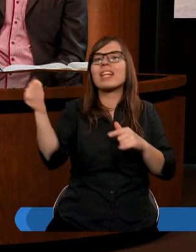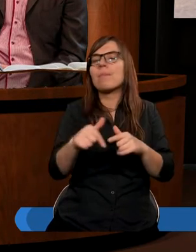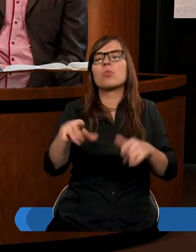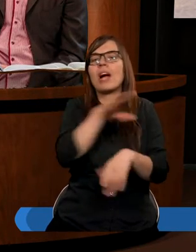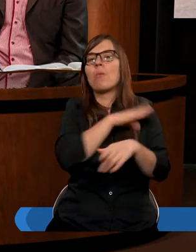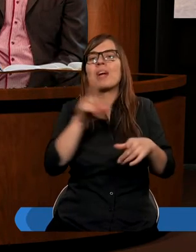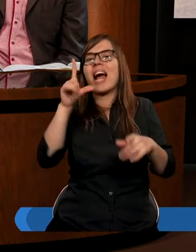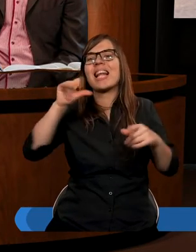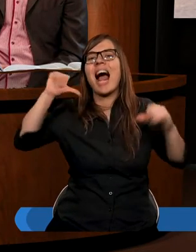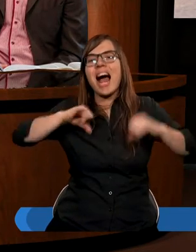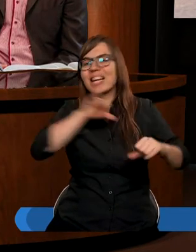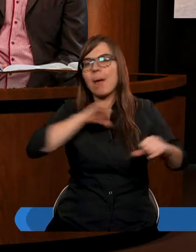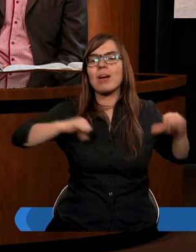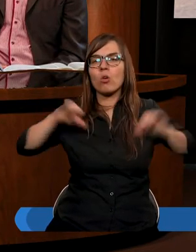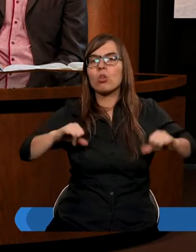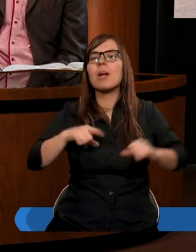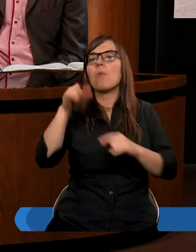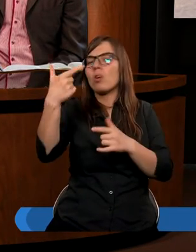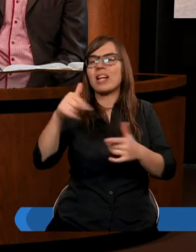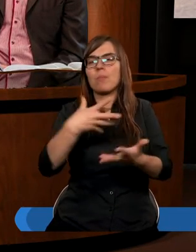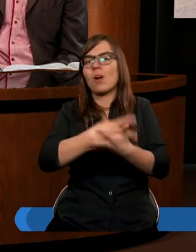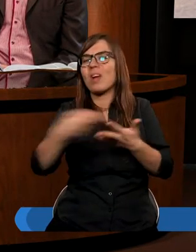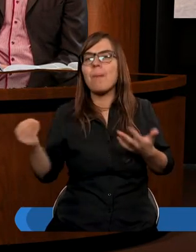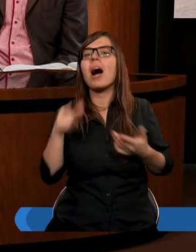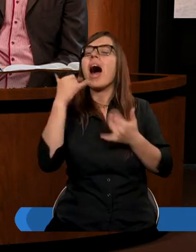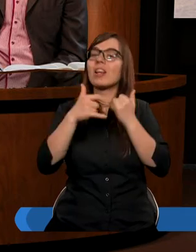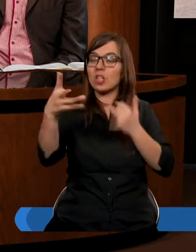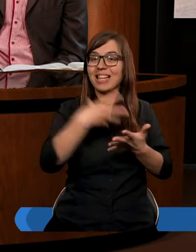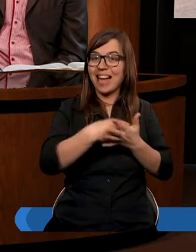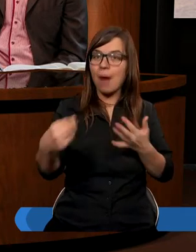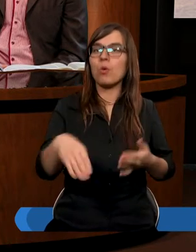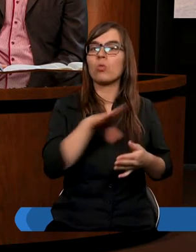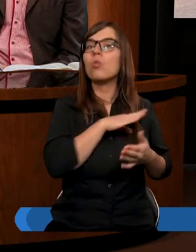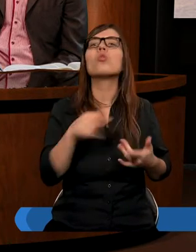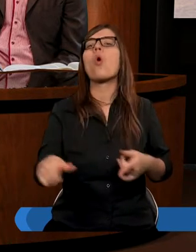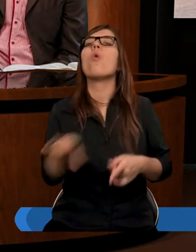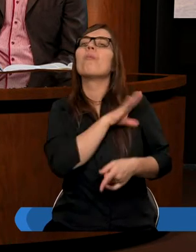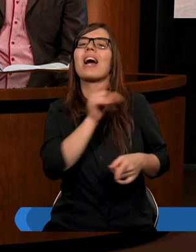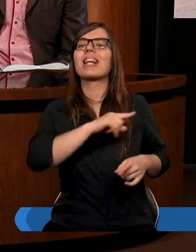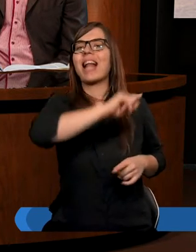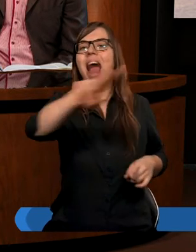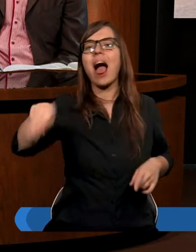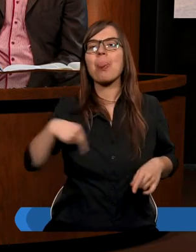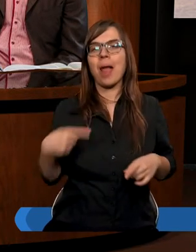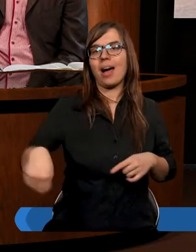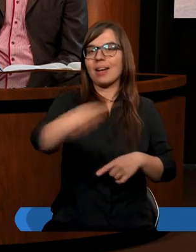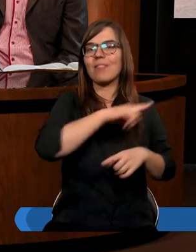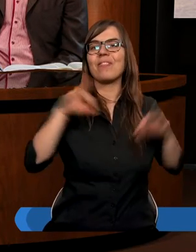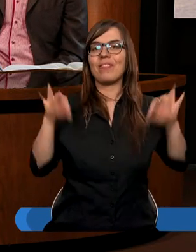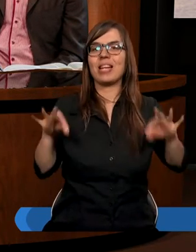umierać on nie musiał płacić ale jeżeli płacił umierał to umierał za nas za nasze